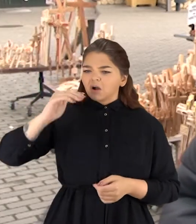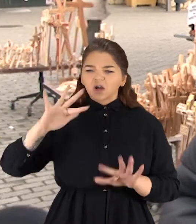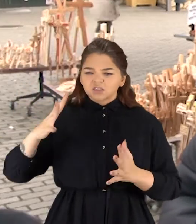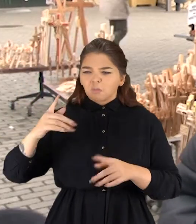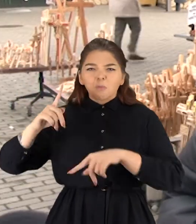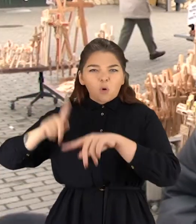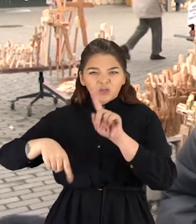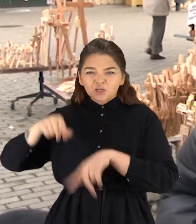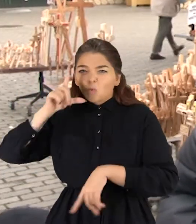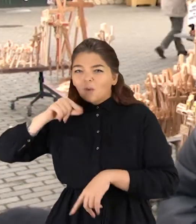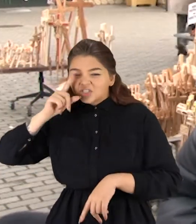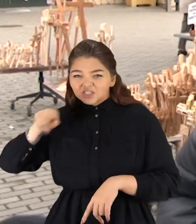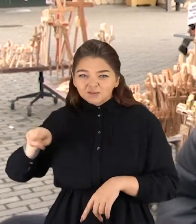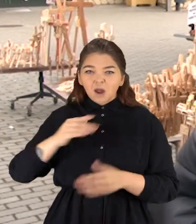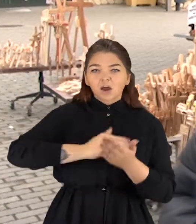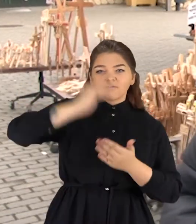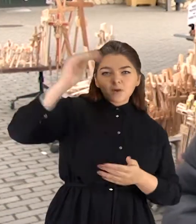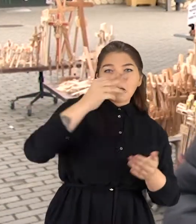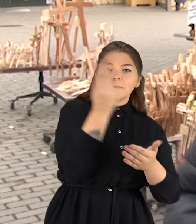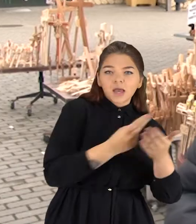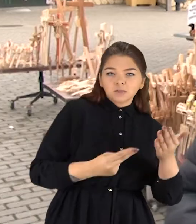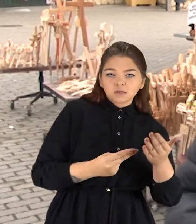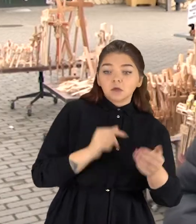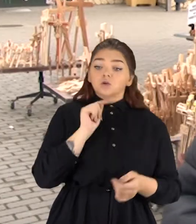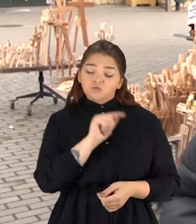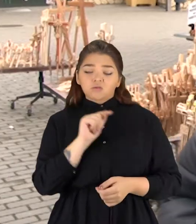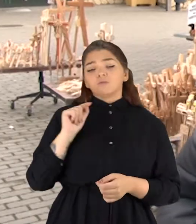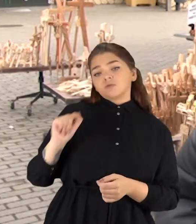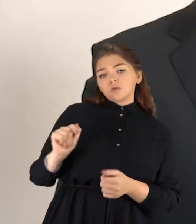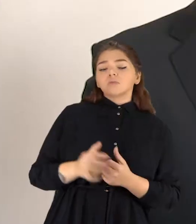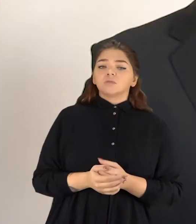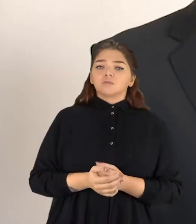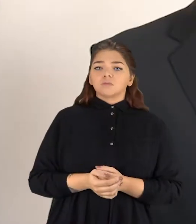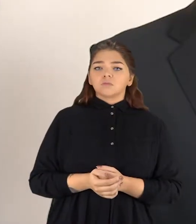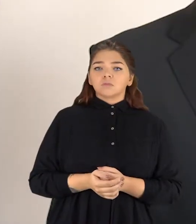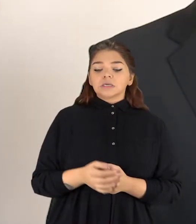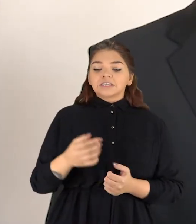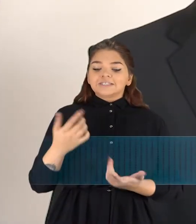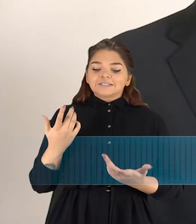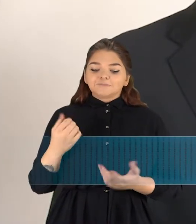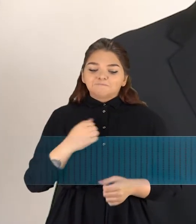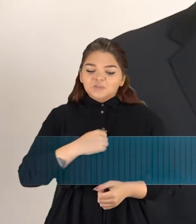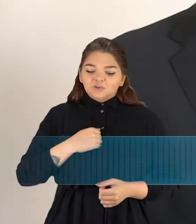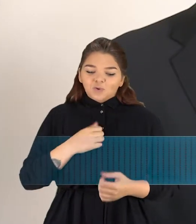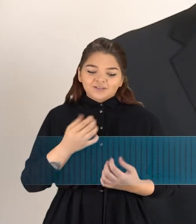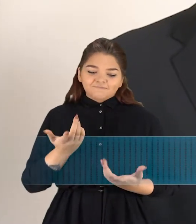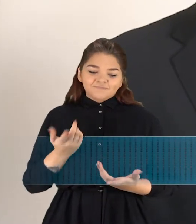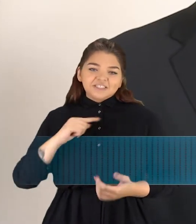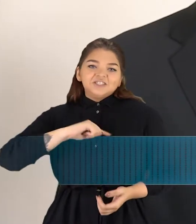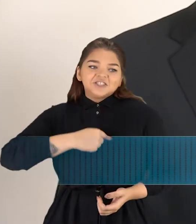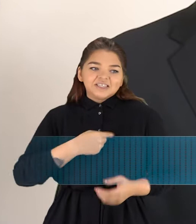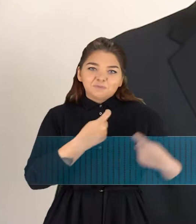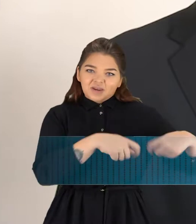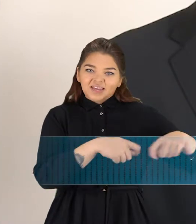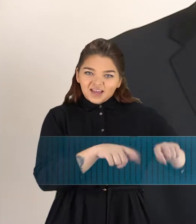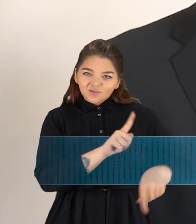Aukšto lygio politikų pažįstame ir aukšto lygio menininkai? Ir taip, ir taip. Nu, aš bijau gal įžeist prie kėjautojus ir kurie